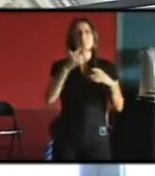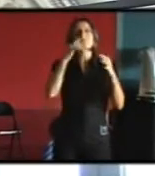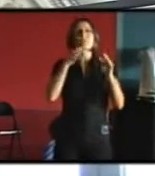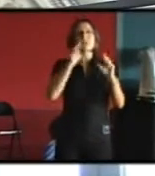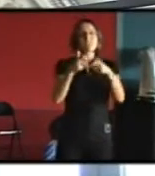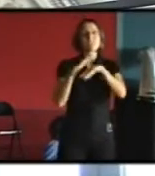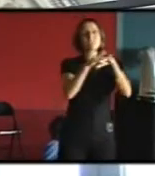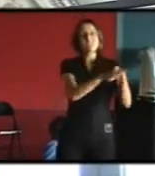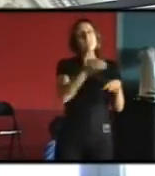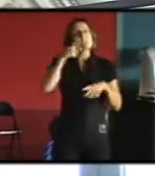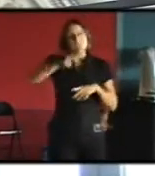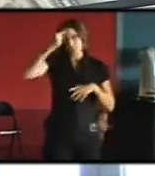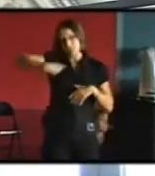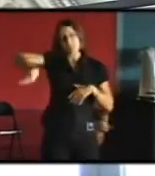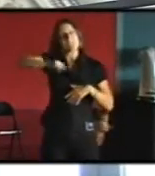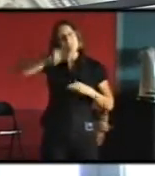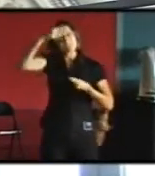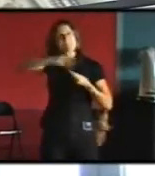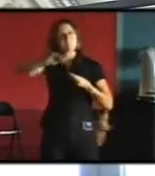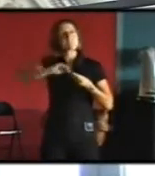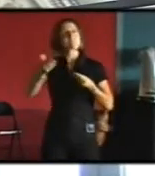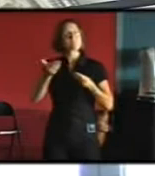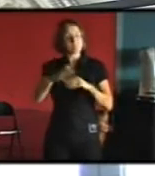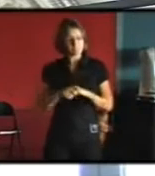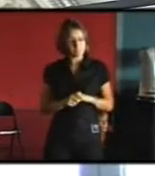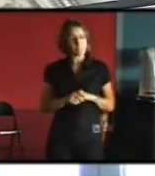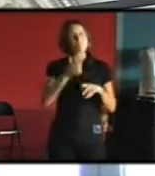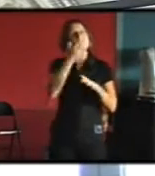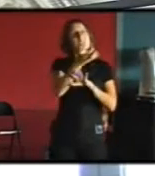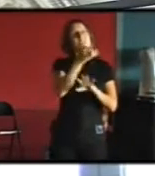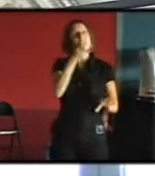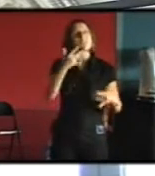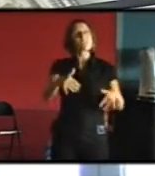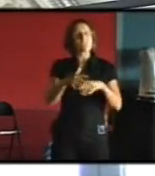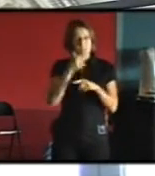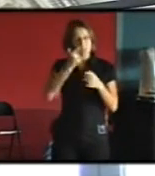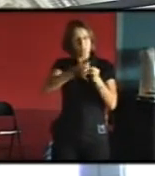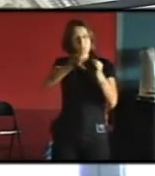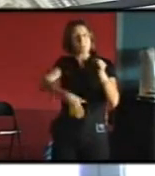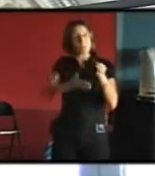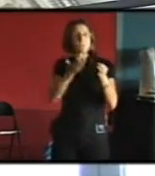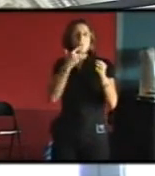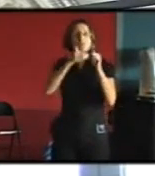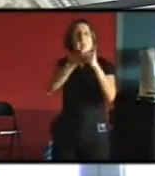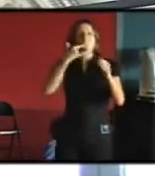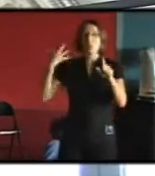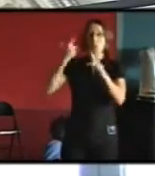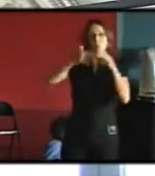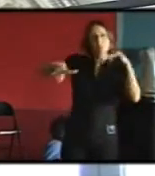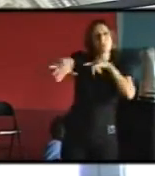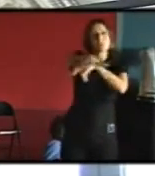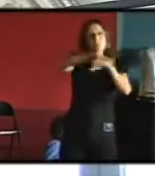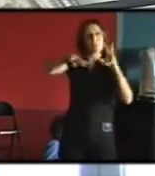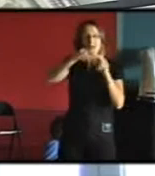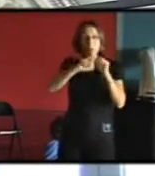la question qui se pose pour nous c'est qu'effectivement vous avez vous venez de le dire les solutions elles dépendent du contexte